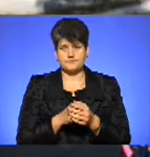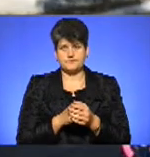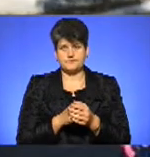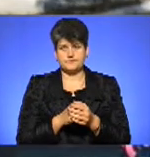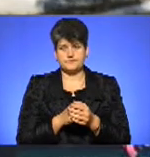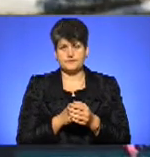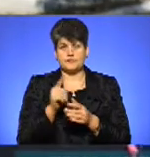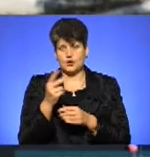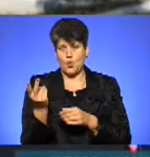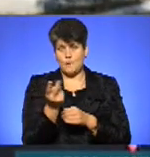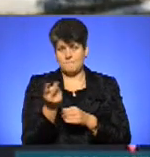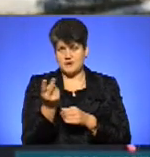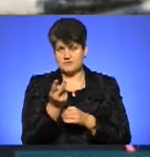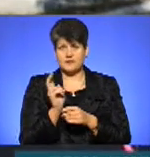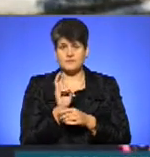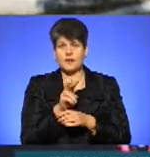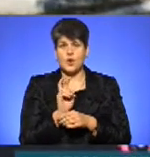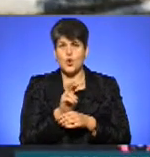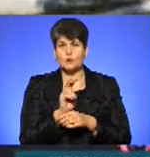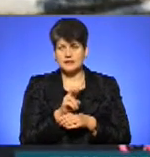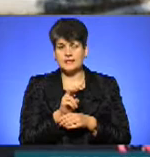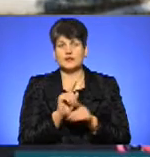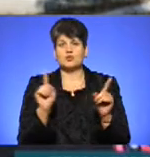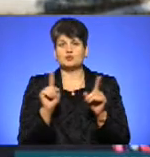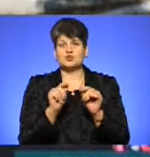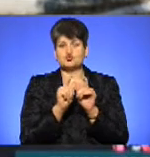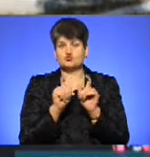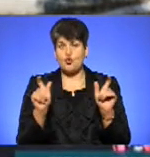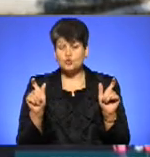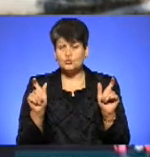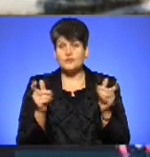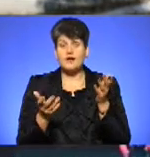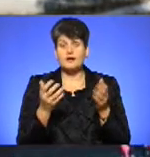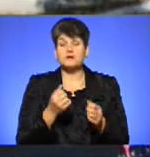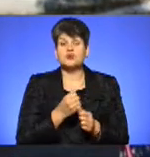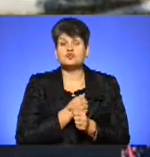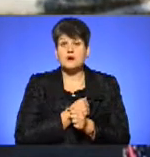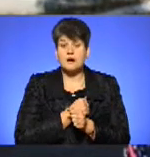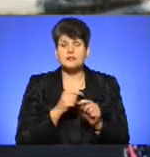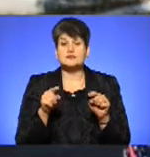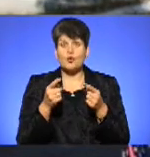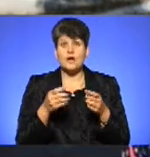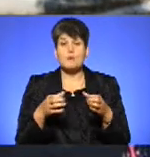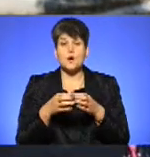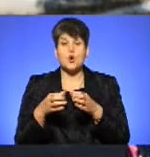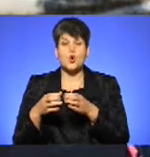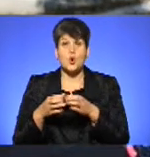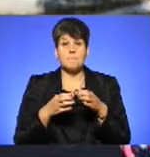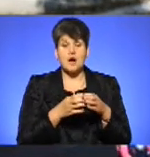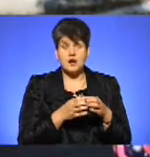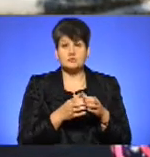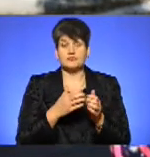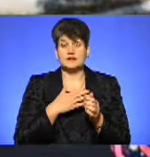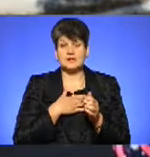Вони обидві ходили у музичну школу, але, на жаль, із створенням громад наші